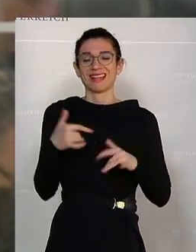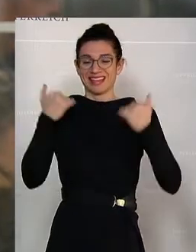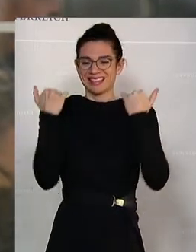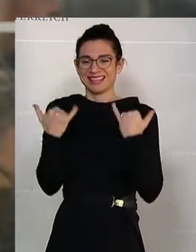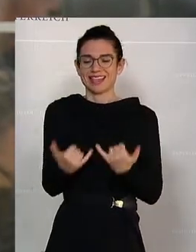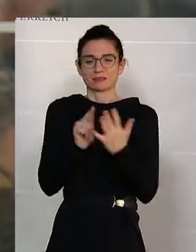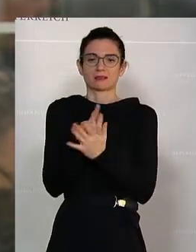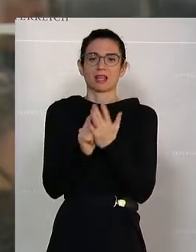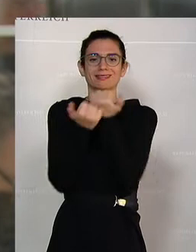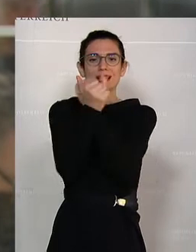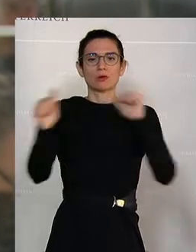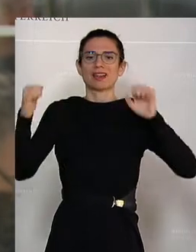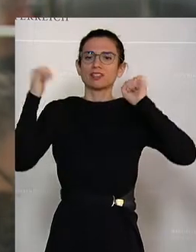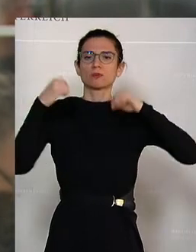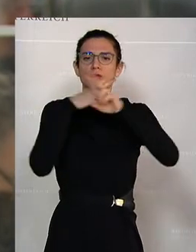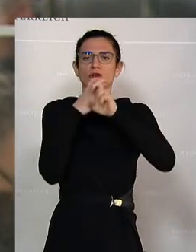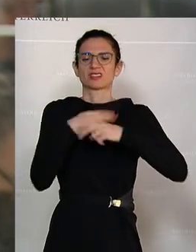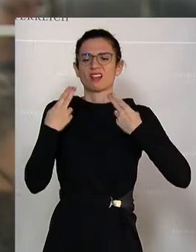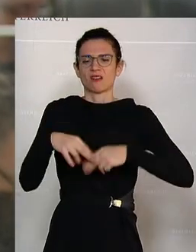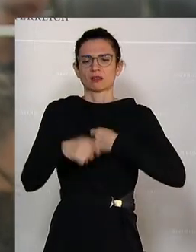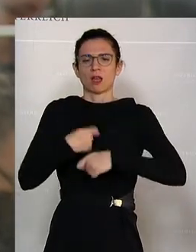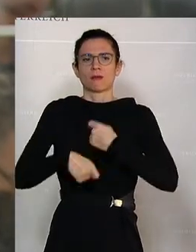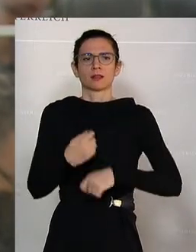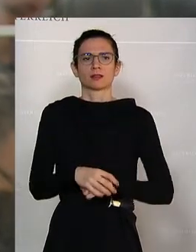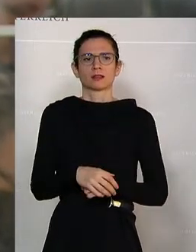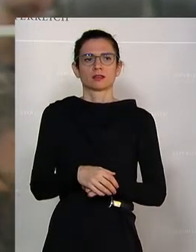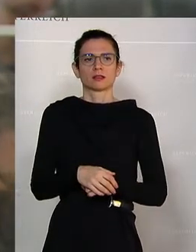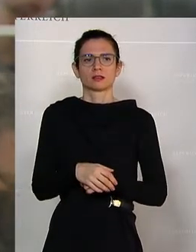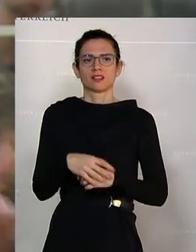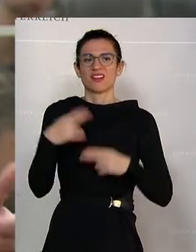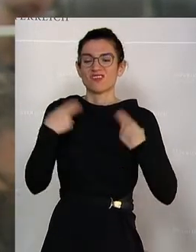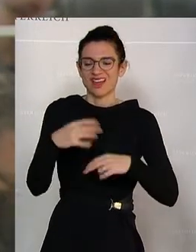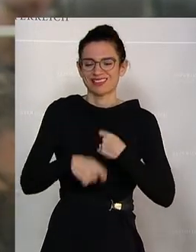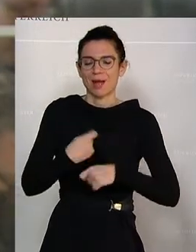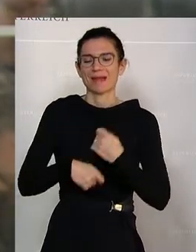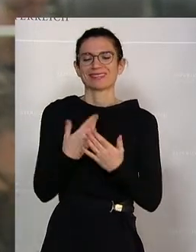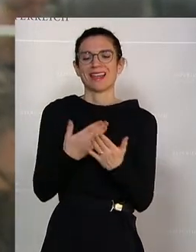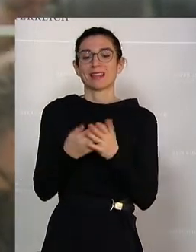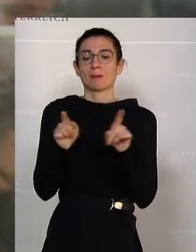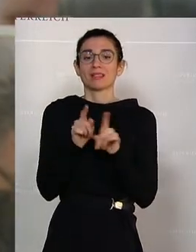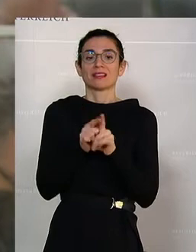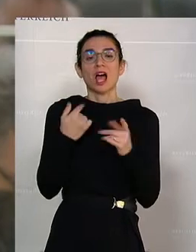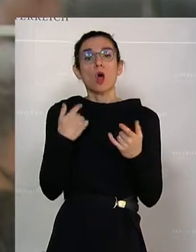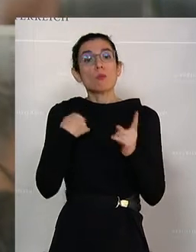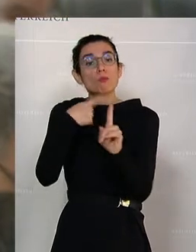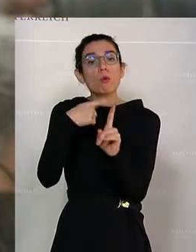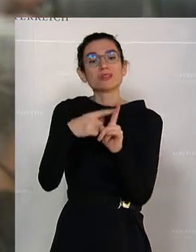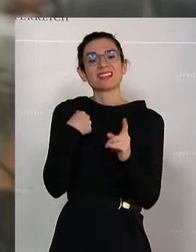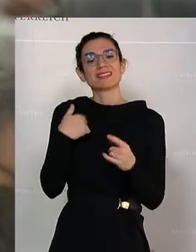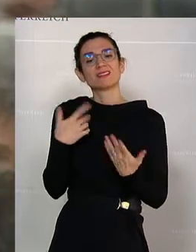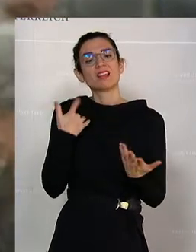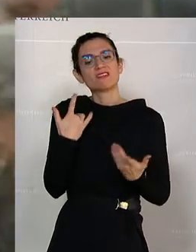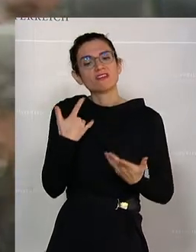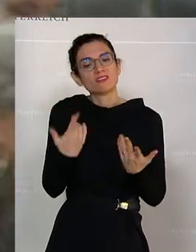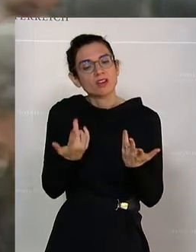demokratischen Republik weiterarbeiten zu können. Werterarbeiten, um auch aufarbeiten zu müssen. Wir sind schon wieder